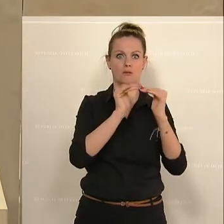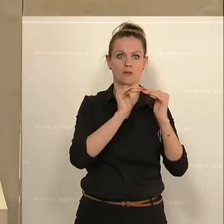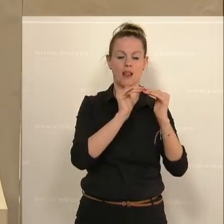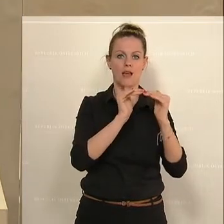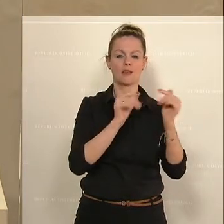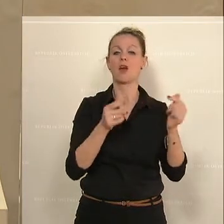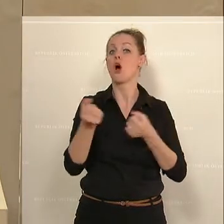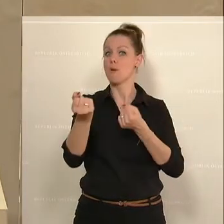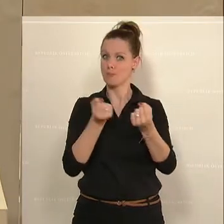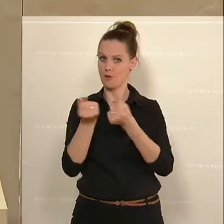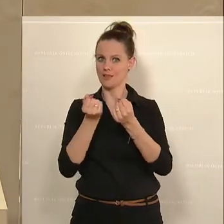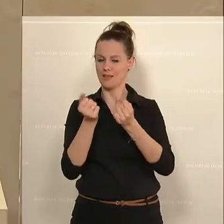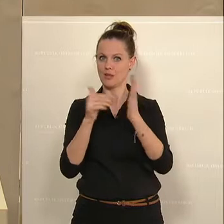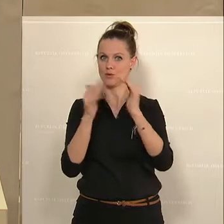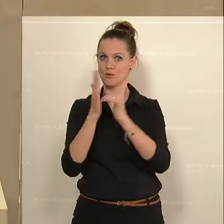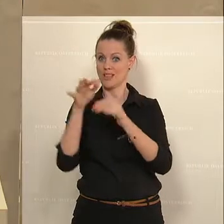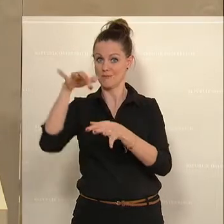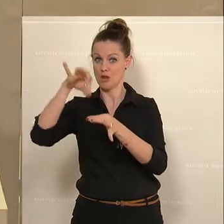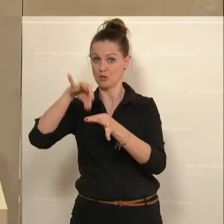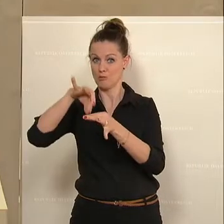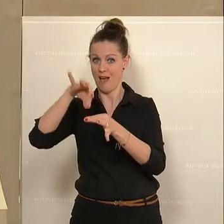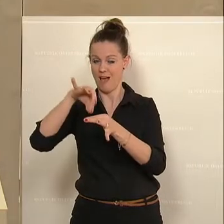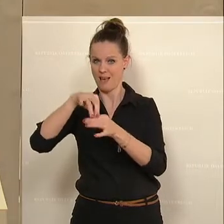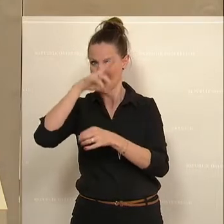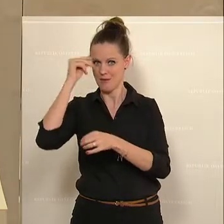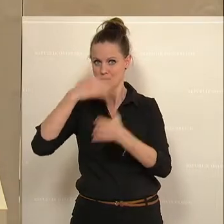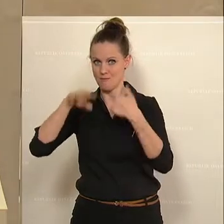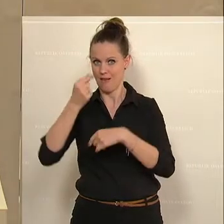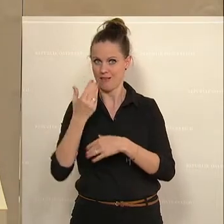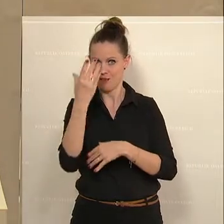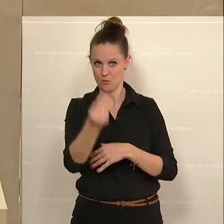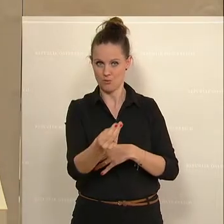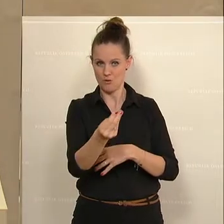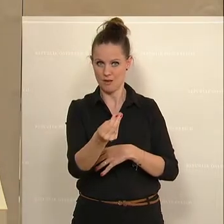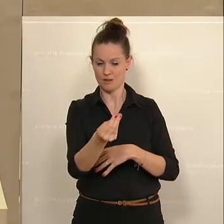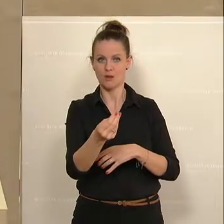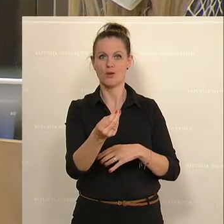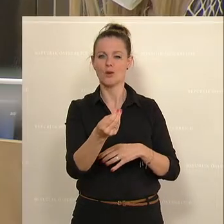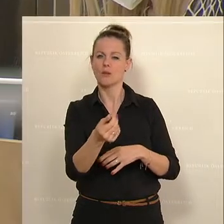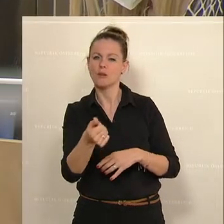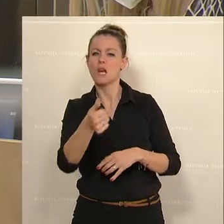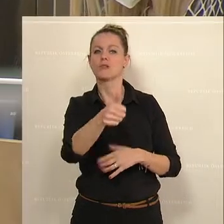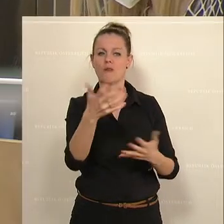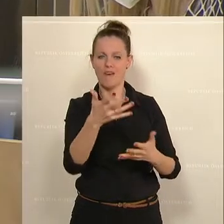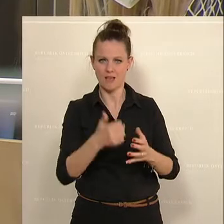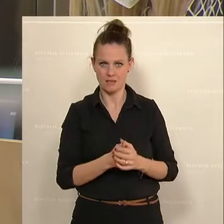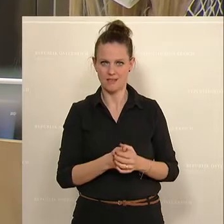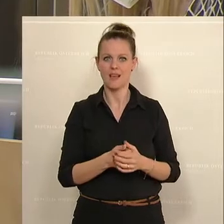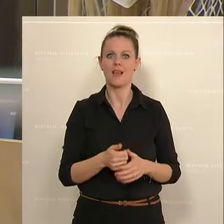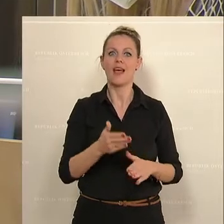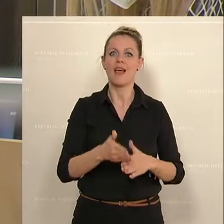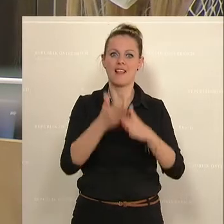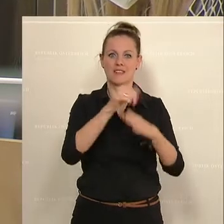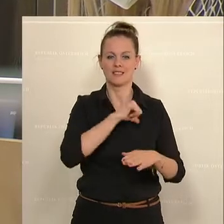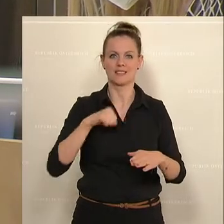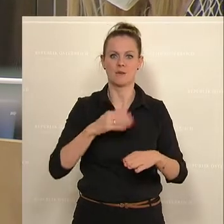Politik her, wo wir im System einsparen, wo die Menschen mehr Geld bekommen, und setzen Sie noch eines drauf, nämlich mit Hilfe zur Selbsthilfe, mit